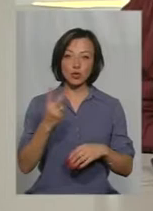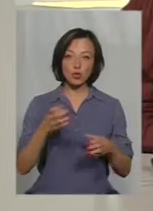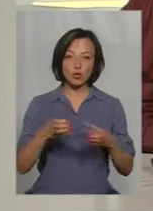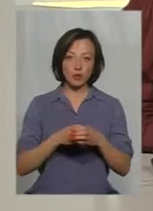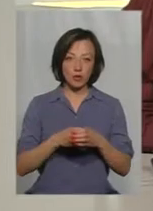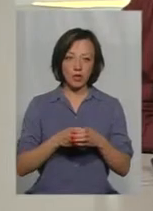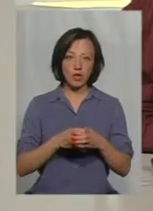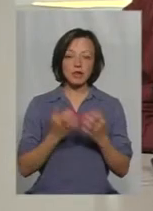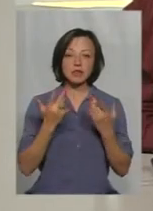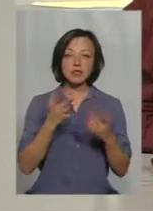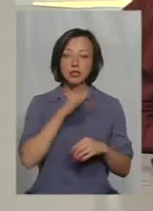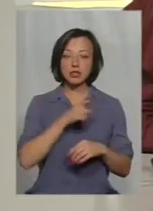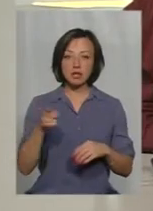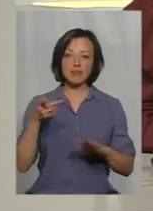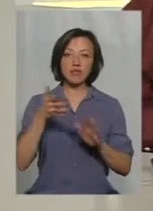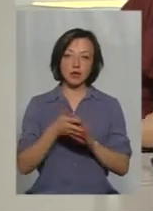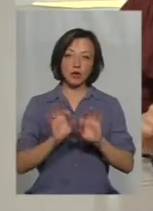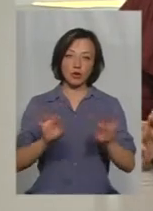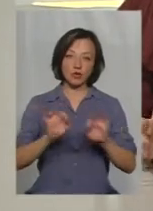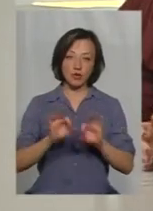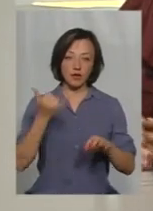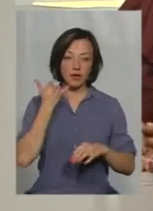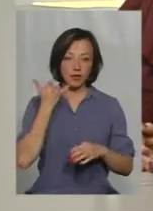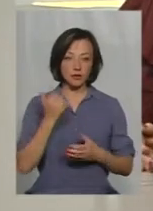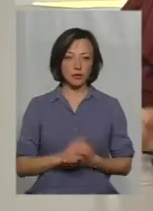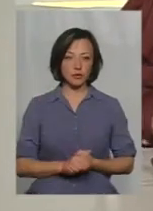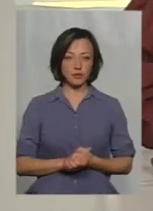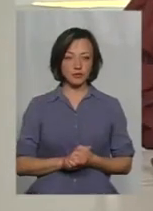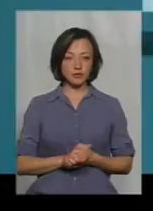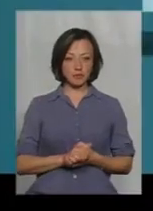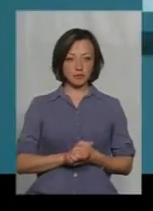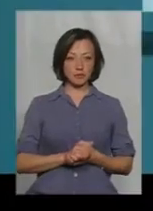Литвиненко. Оскільки часу на це витратив, розповів телефоном. Послухаємо.